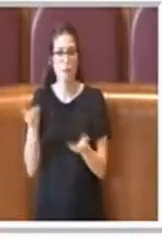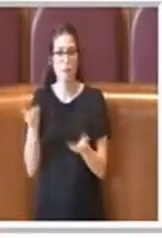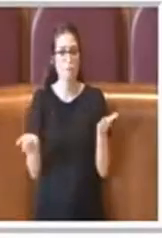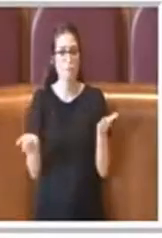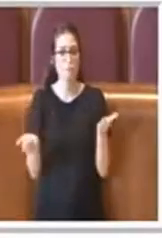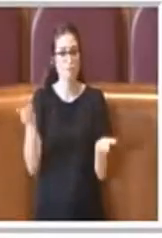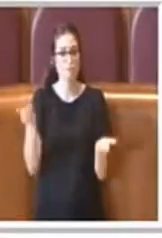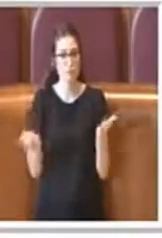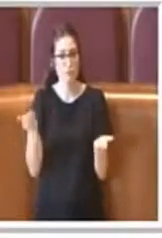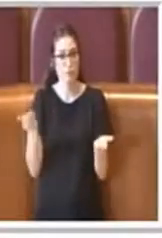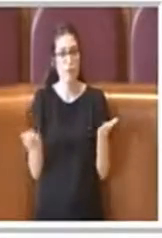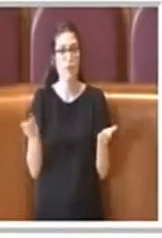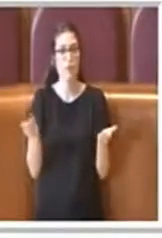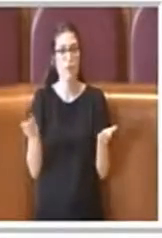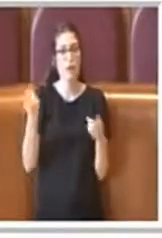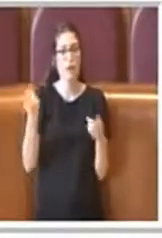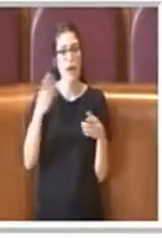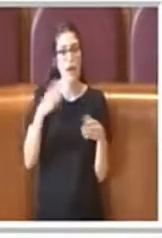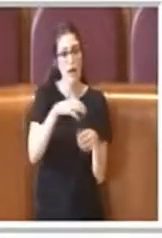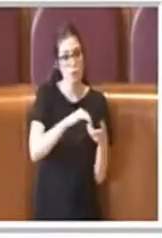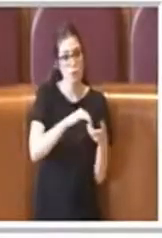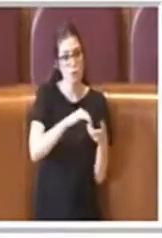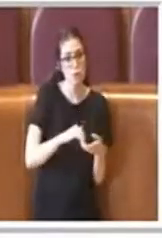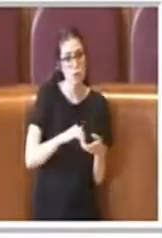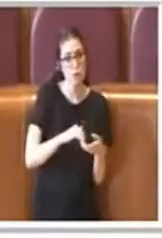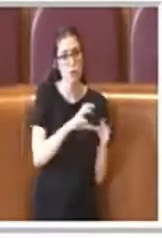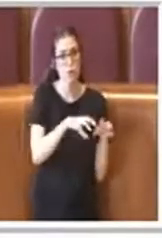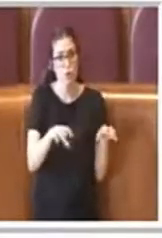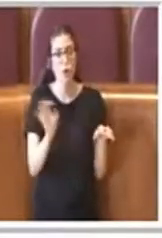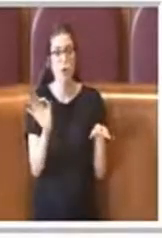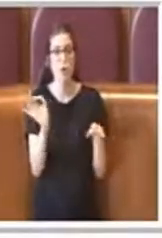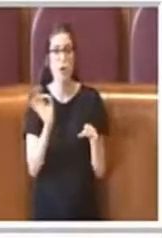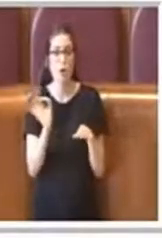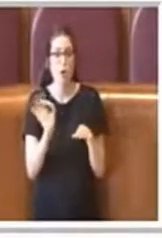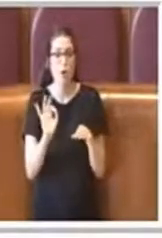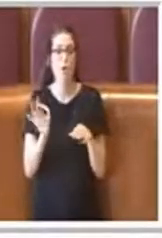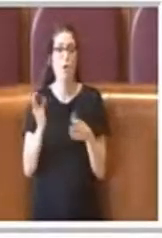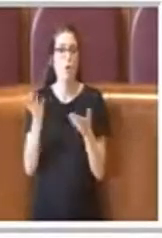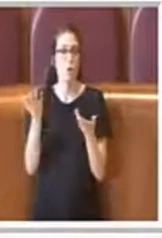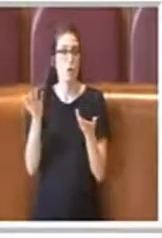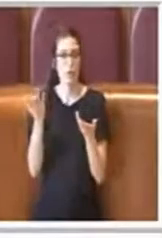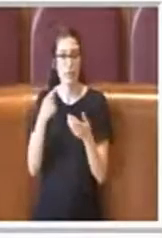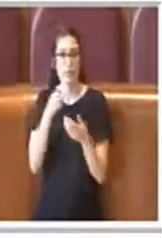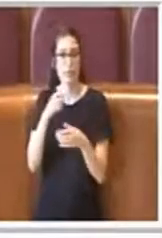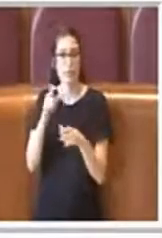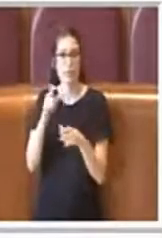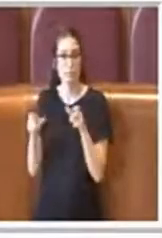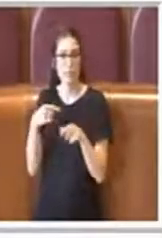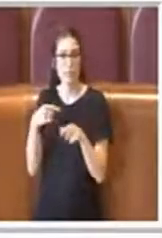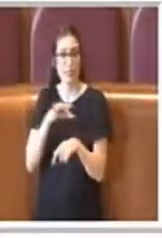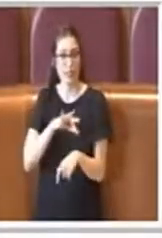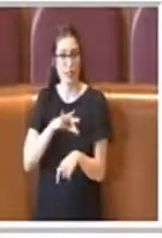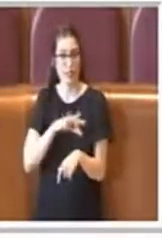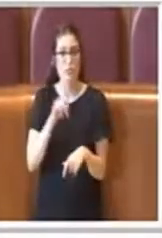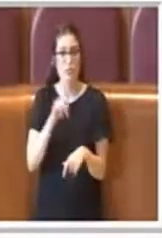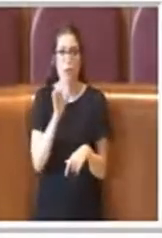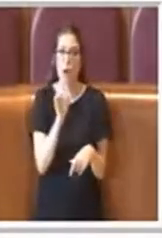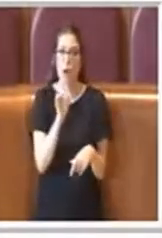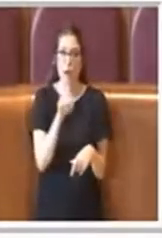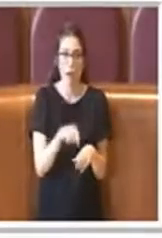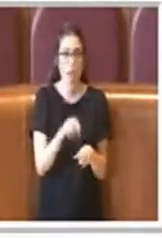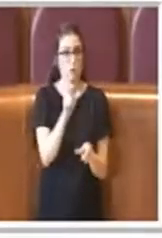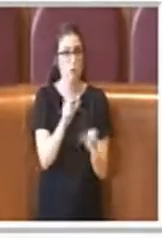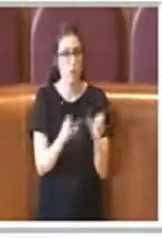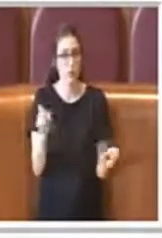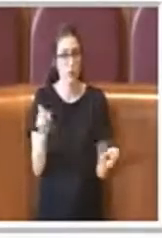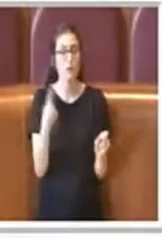definiamoli comunque delle assolazioni o comunque dei portatori di interesse rispetto anche a quelle dei singoli cittadini. Credo che